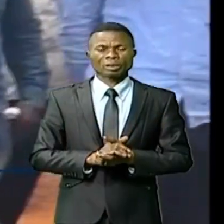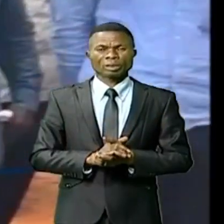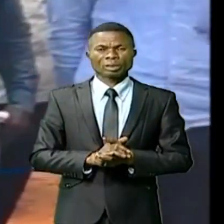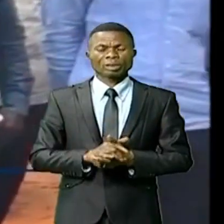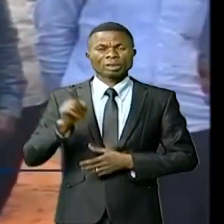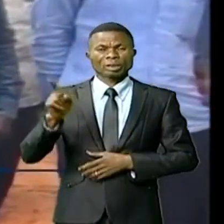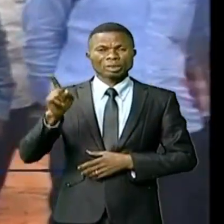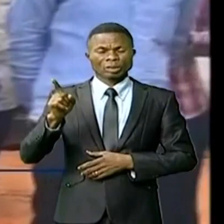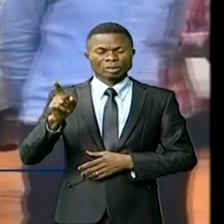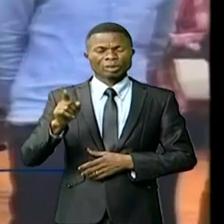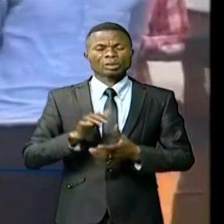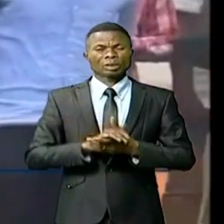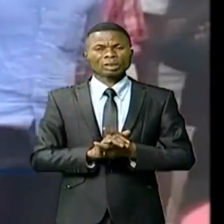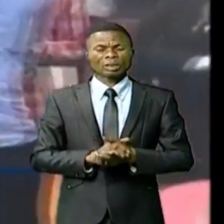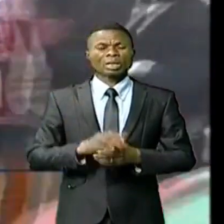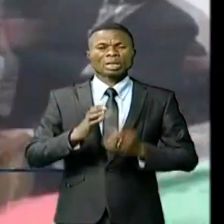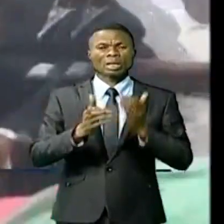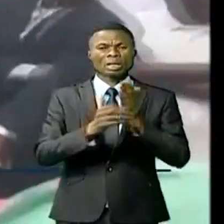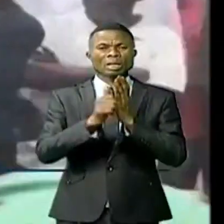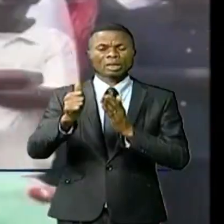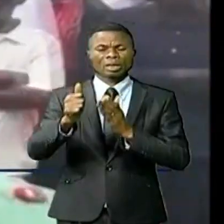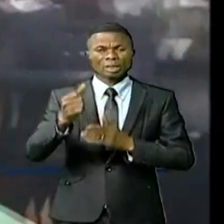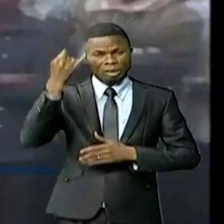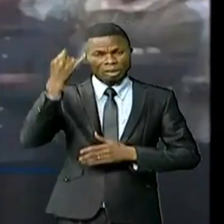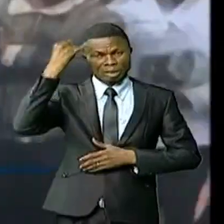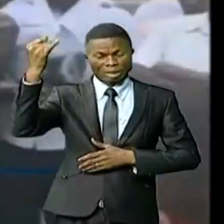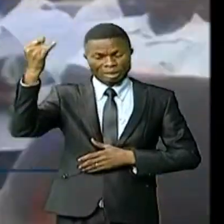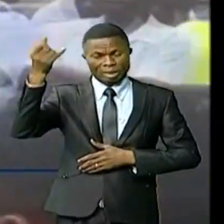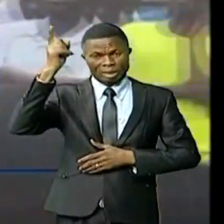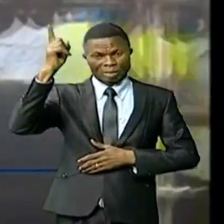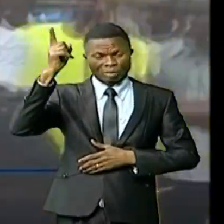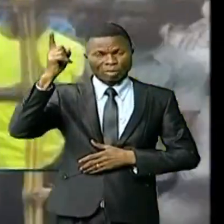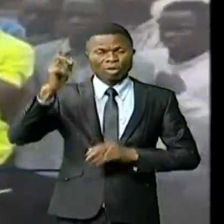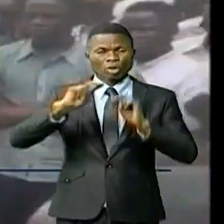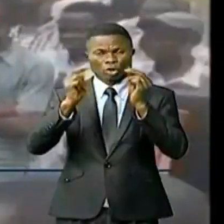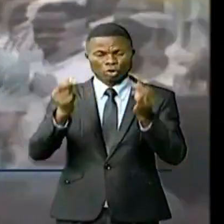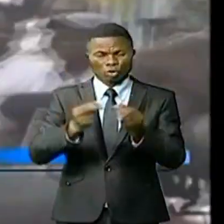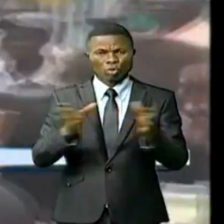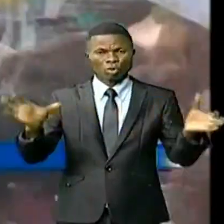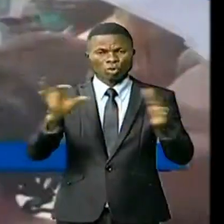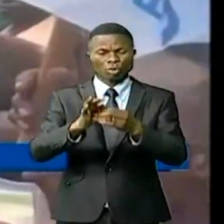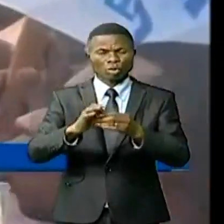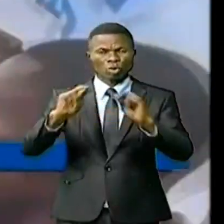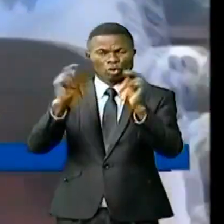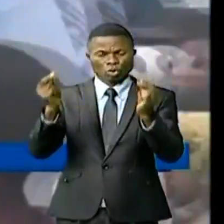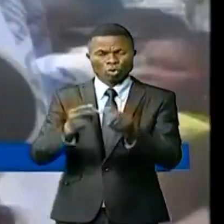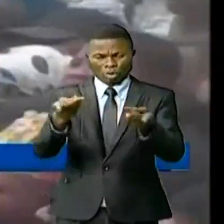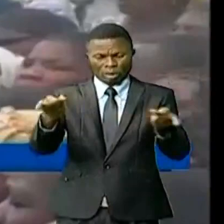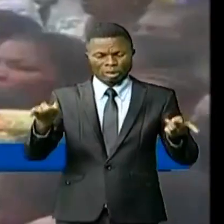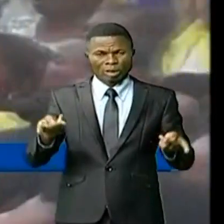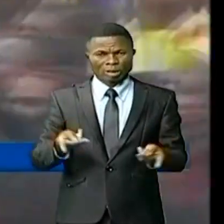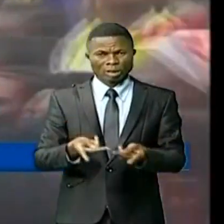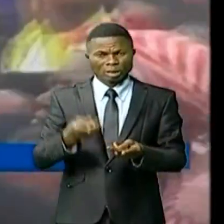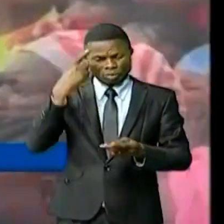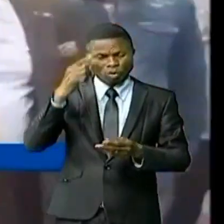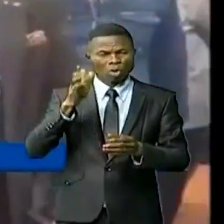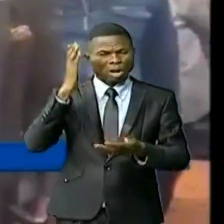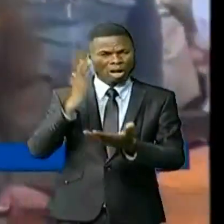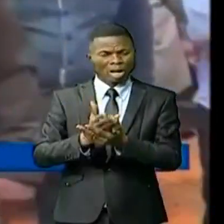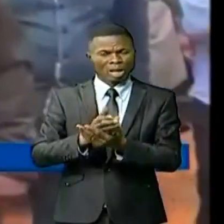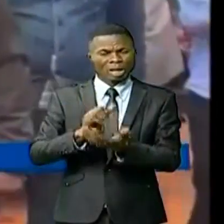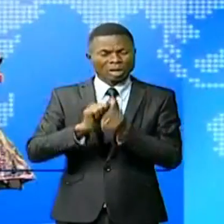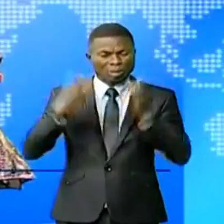Ilunga justement en sa qualité d'initiateur du RDT tente de rassembler les troupes sur le terrain pour éviter tout